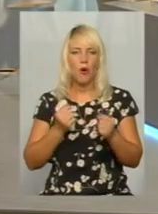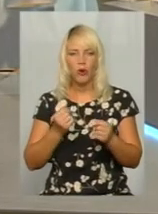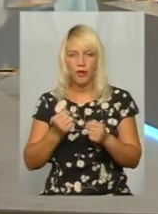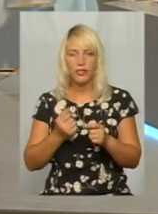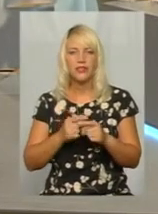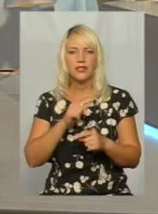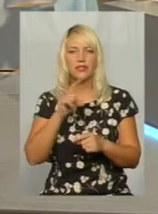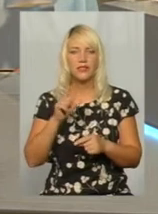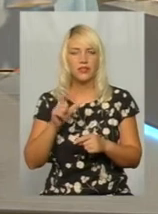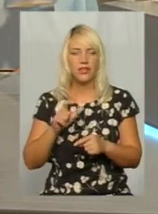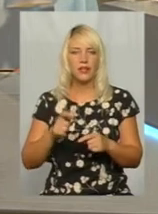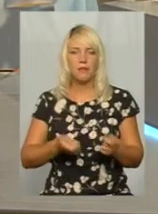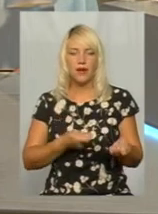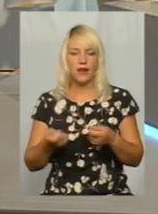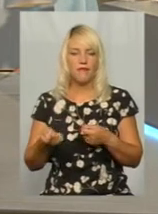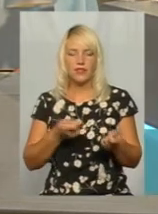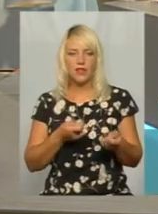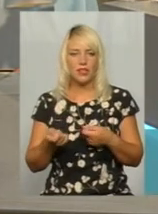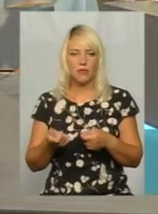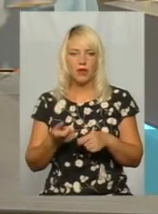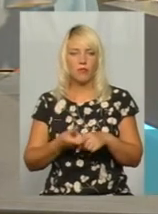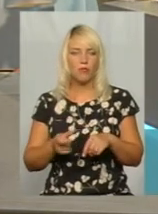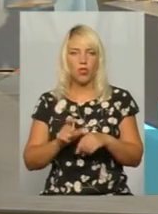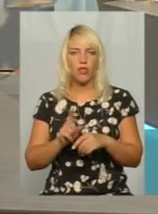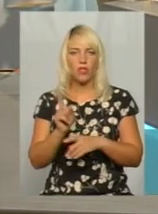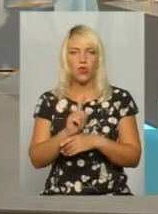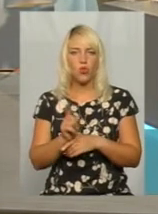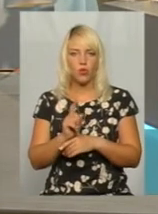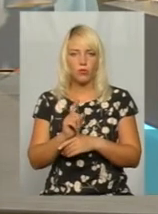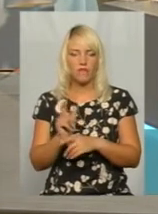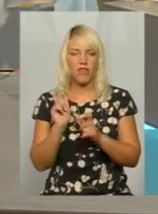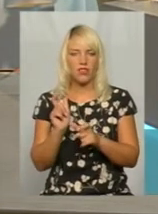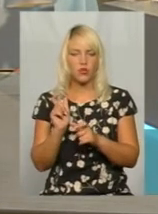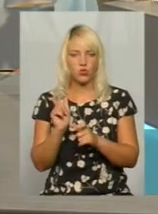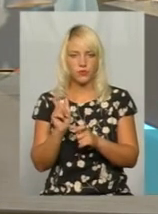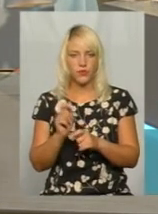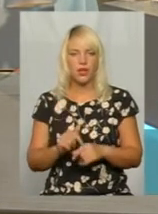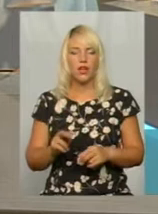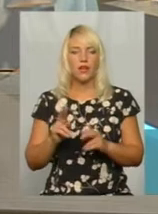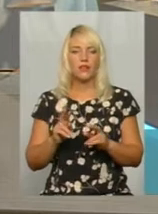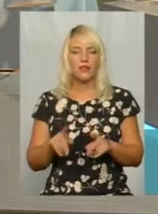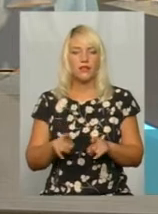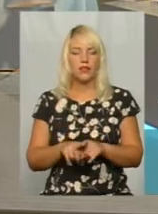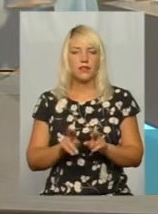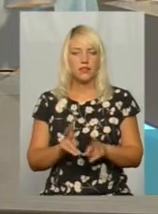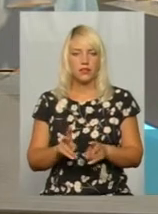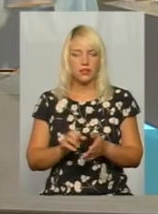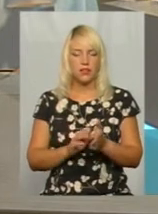перевезеннями по наднормовому вантажу. Так як в даних